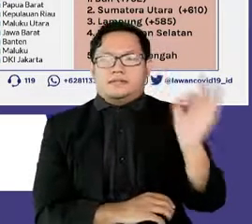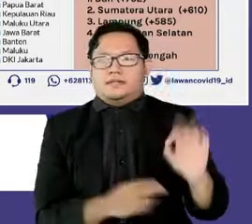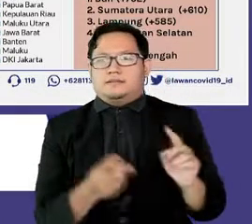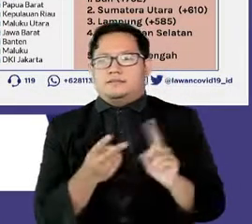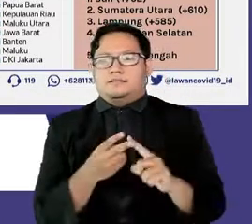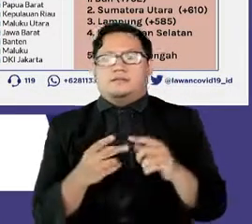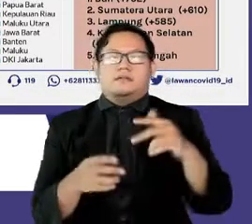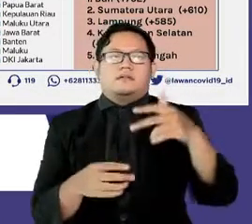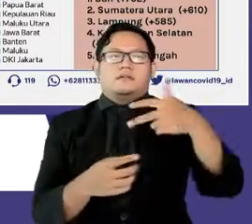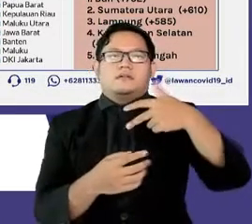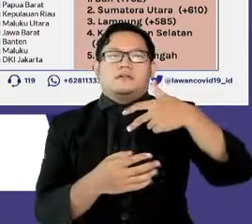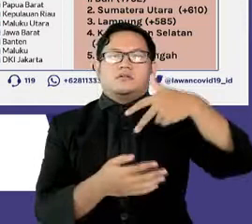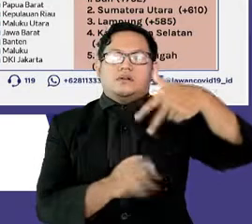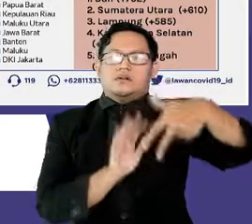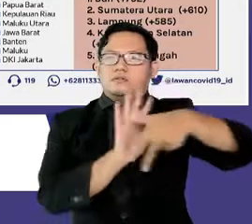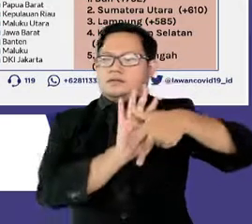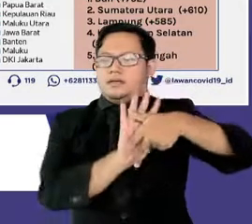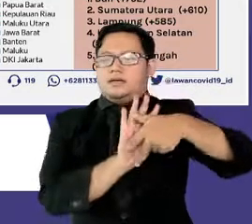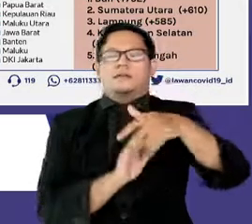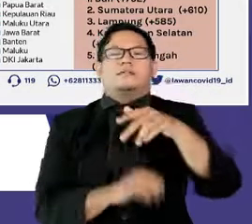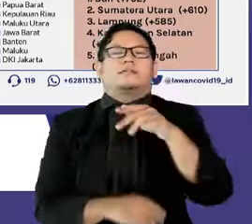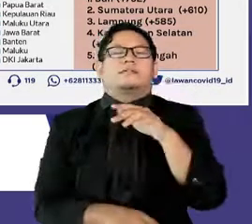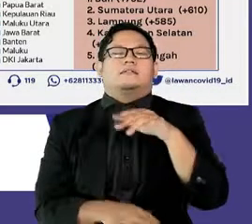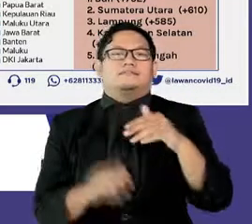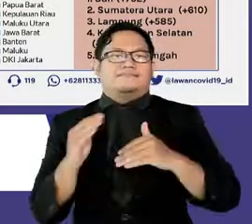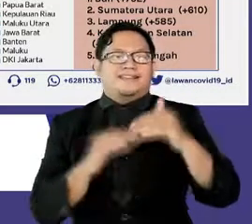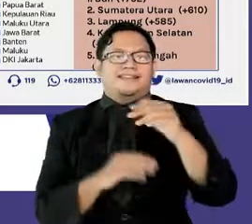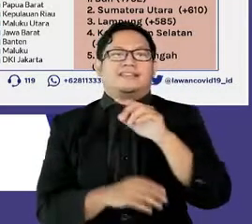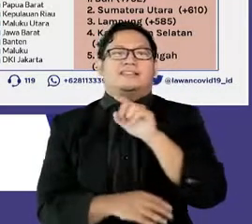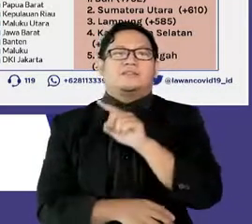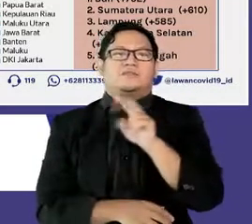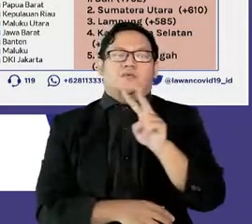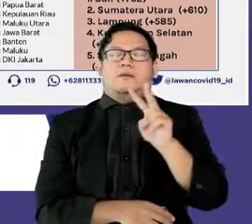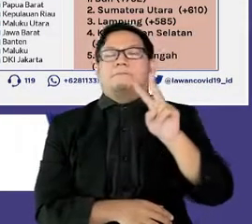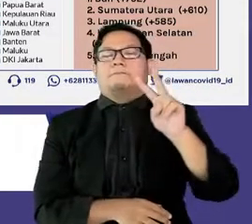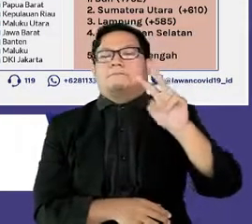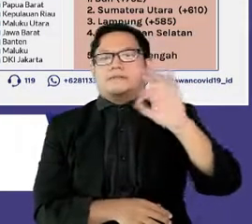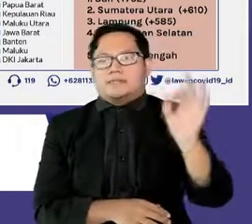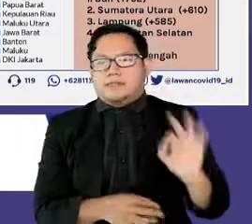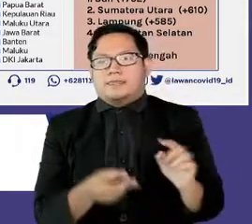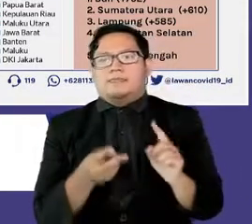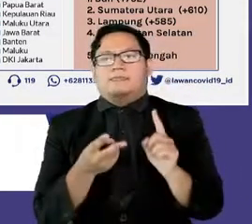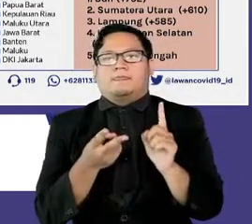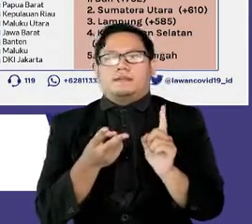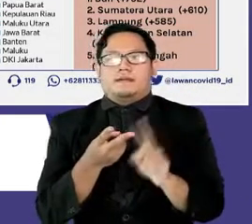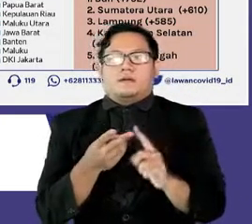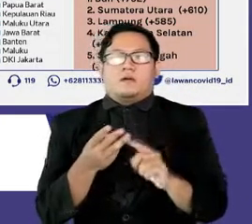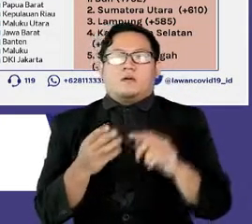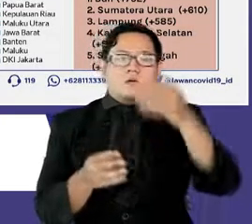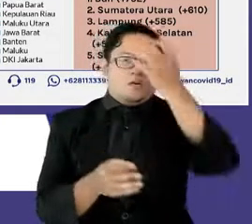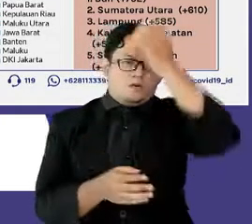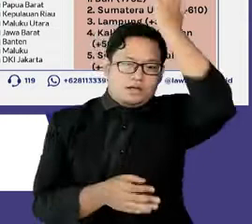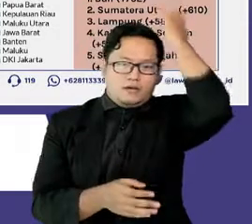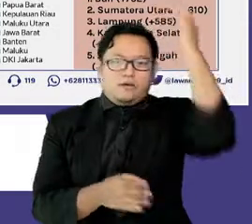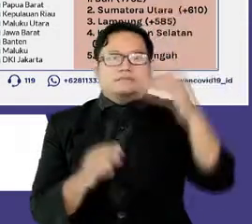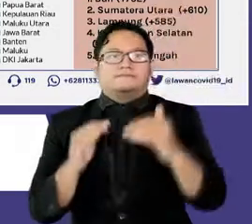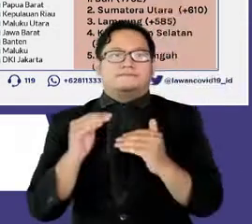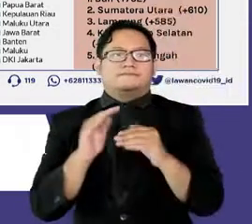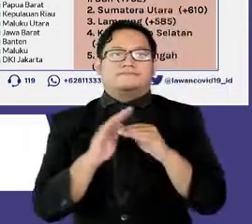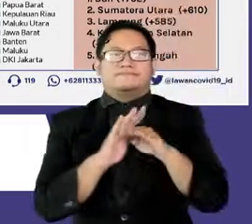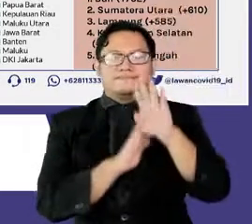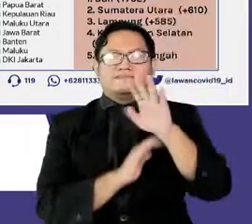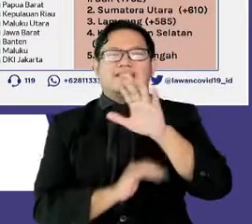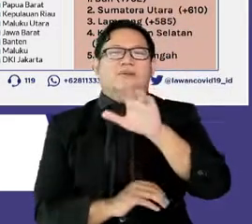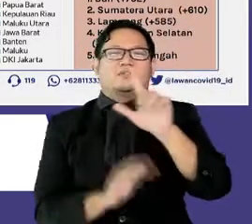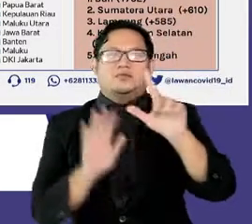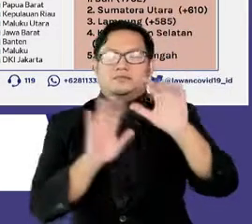Sulawesi Tengah naik 111 persen, Gorontalo naik 57 persen, kemudian